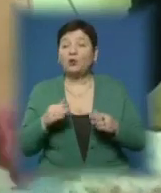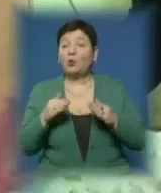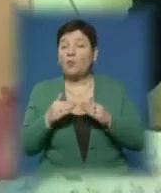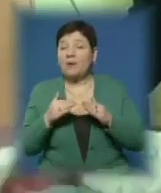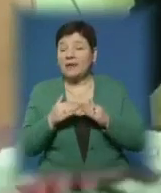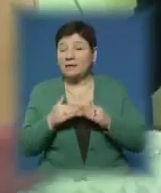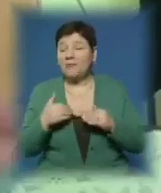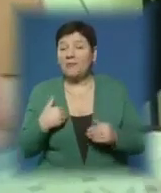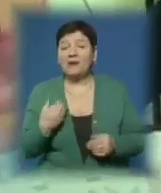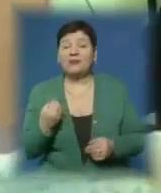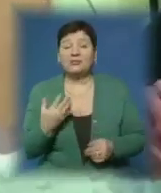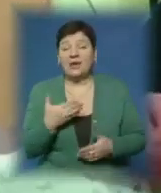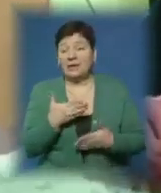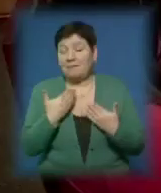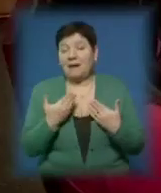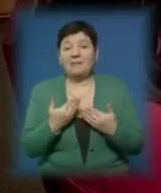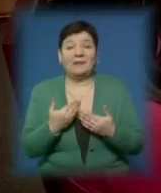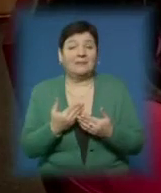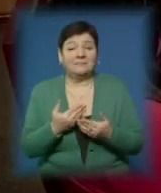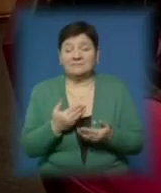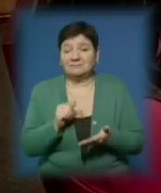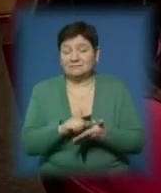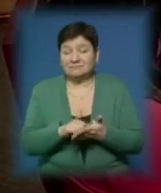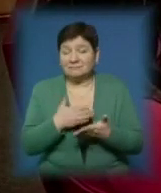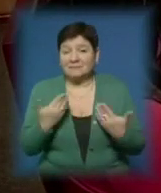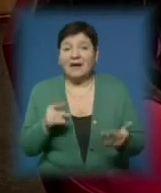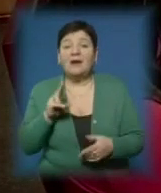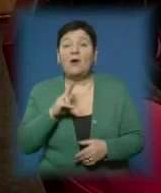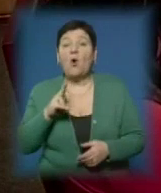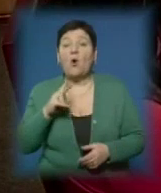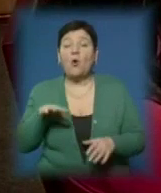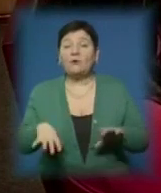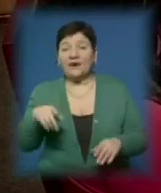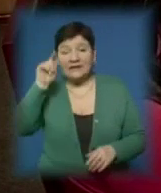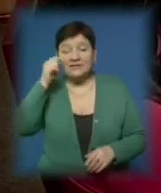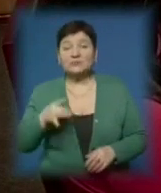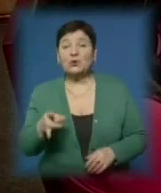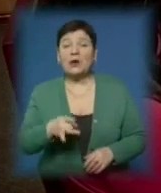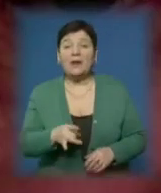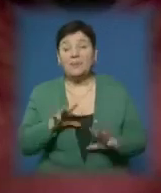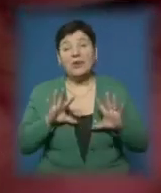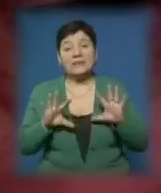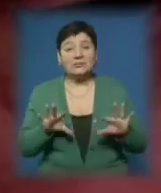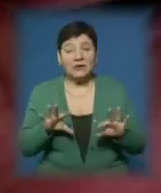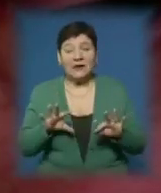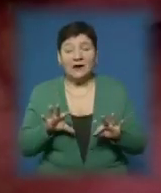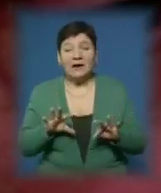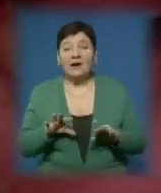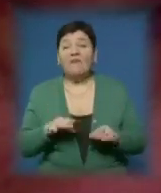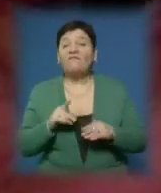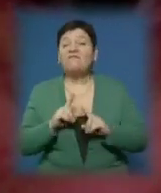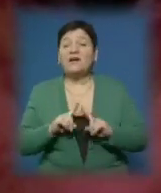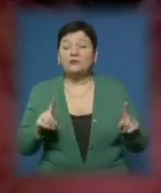квартири ще з тих сімей немає ніхто. Іван Бринзяник, голова Отячівської райдержадміністрації, пояснює, сталася